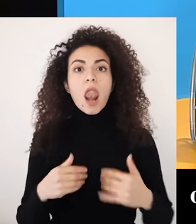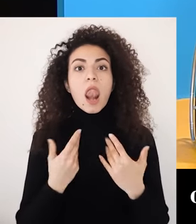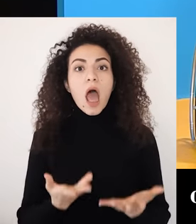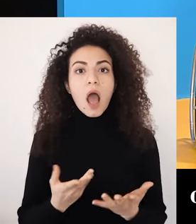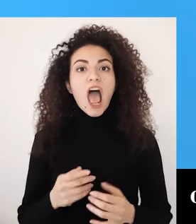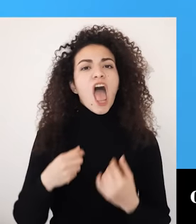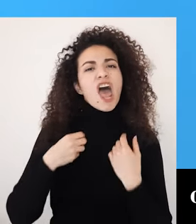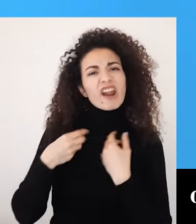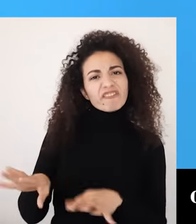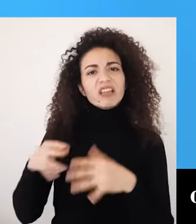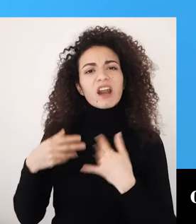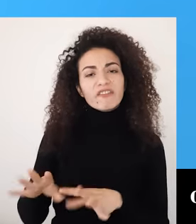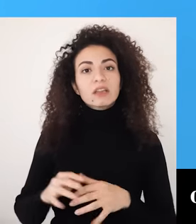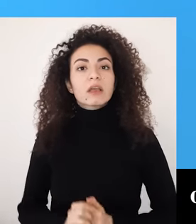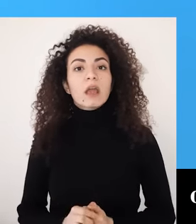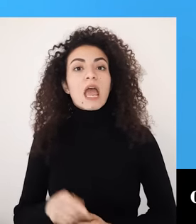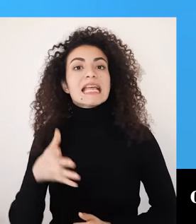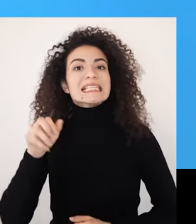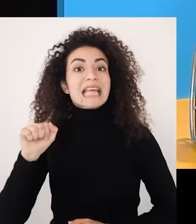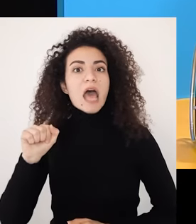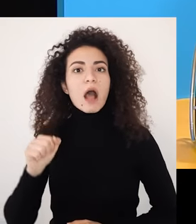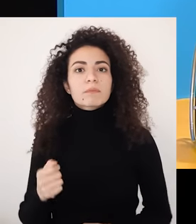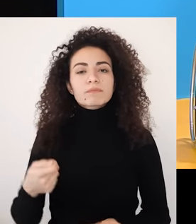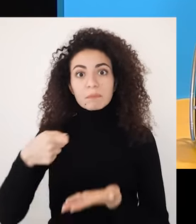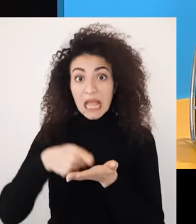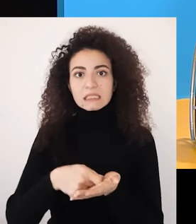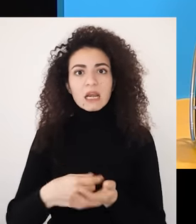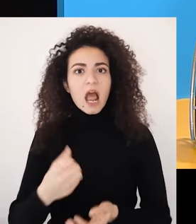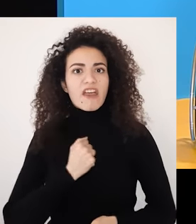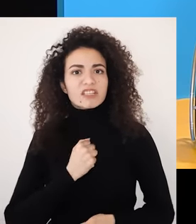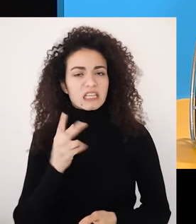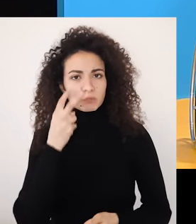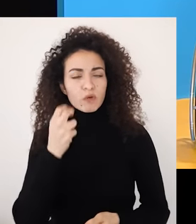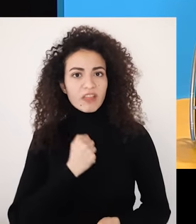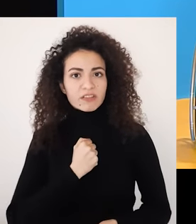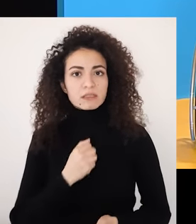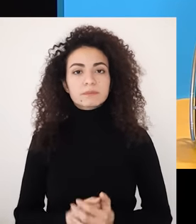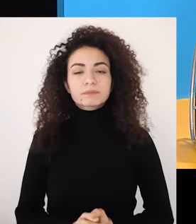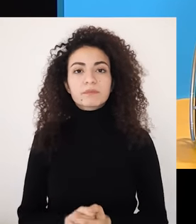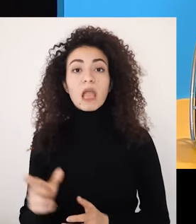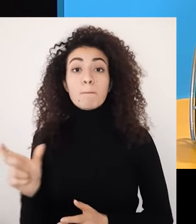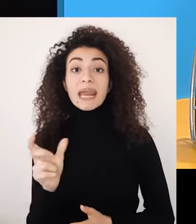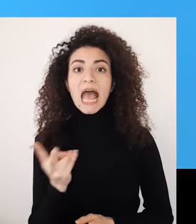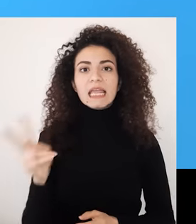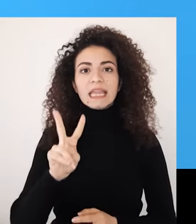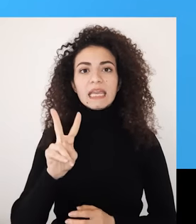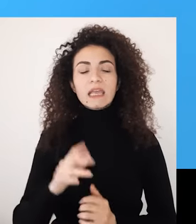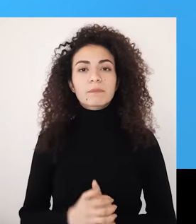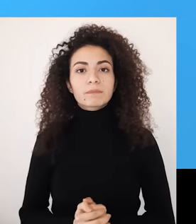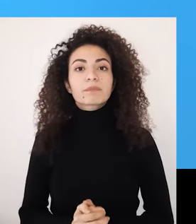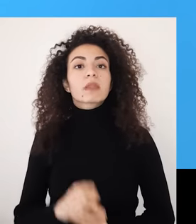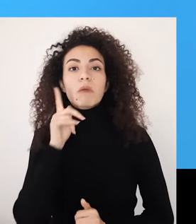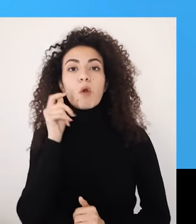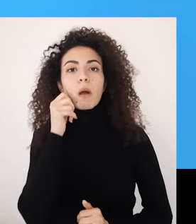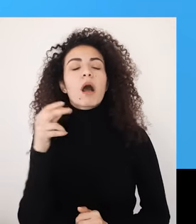هوية سارة كشخص مختلف عن الآخرين فلنسمي هالمرحلة الأولى مرحلة نكران الإعاقة بمرحلة